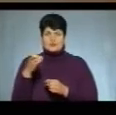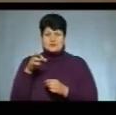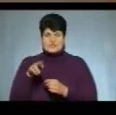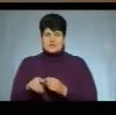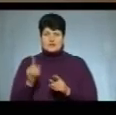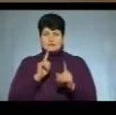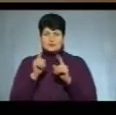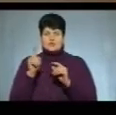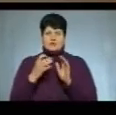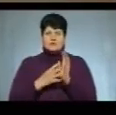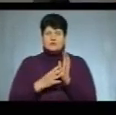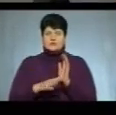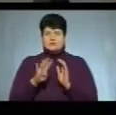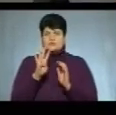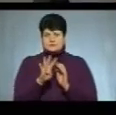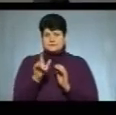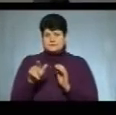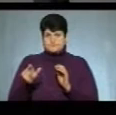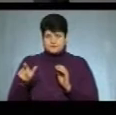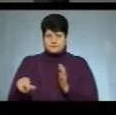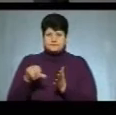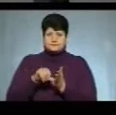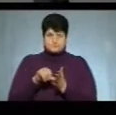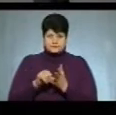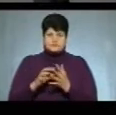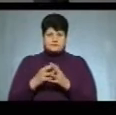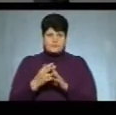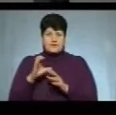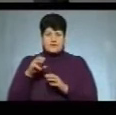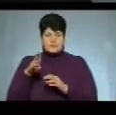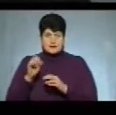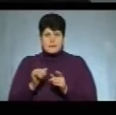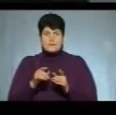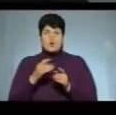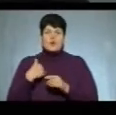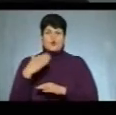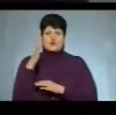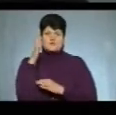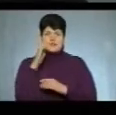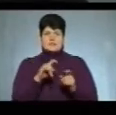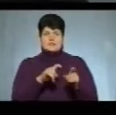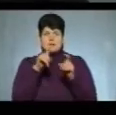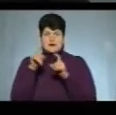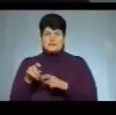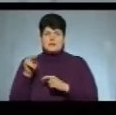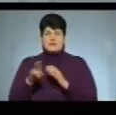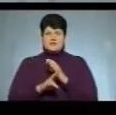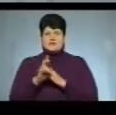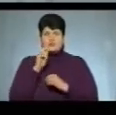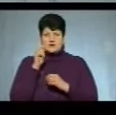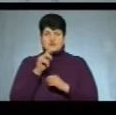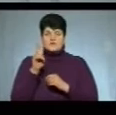парафіян церкви Різдва Пресвятої Богородиці села Стінка проголосували за перехід парафії до Православної церкви України. Із